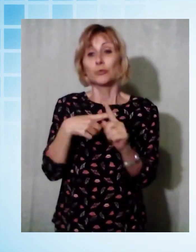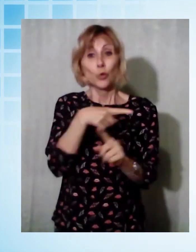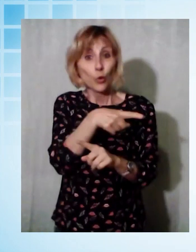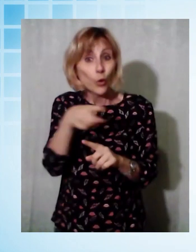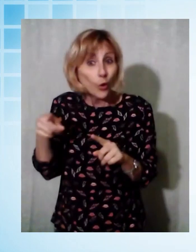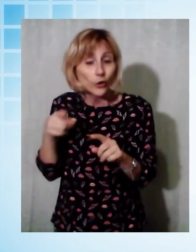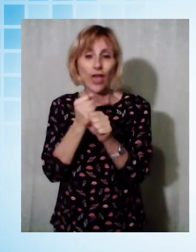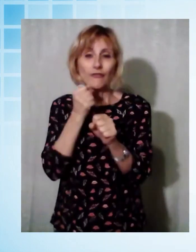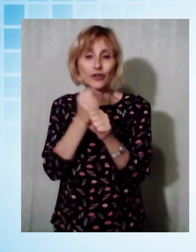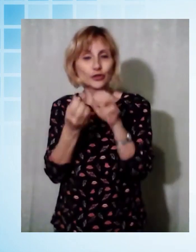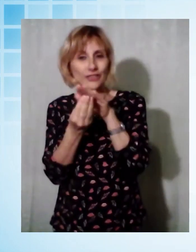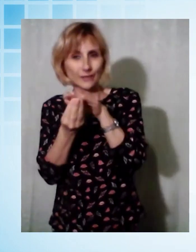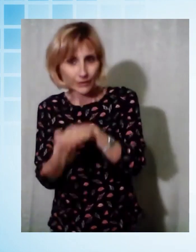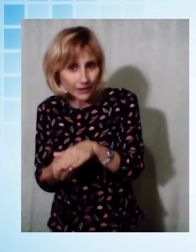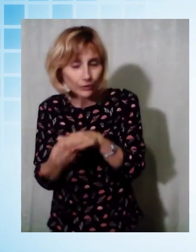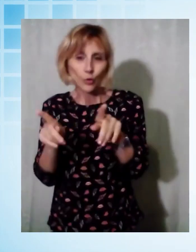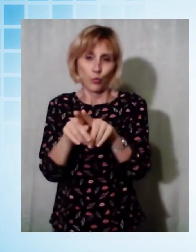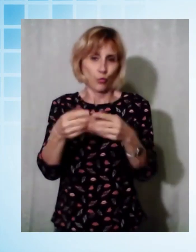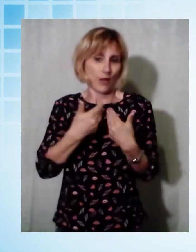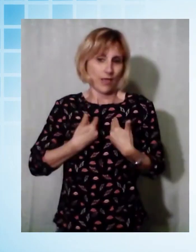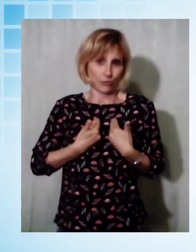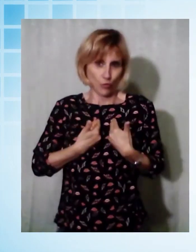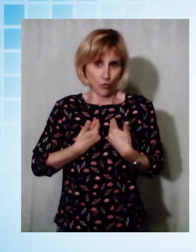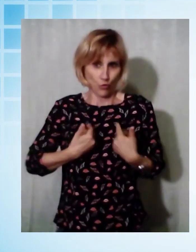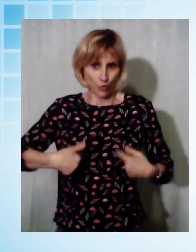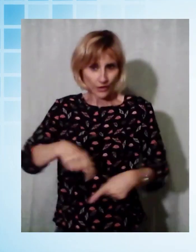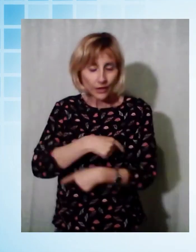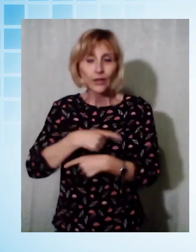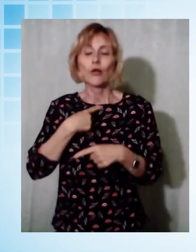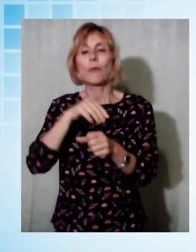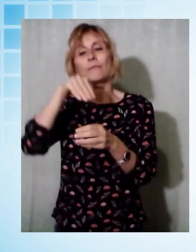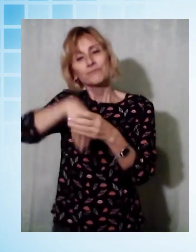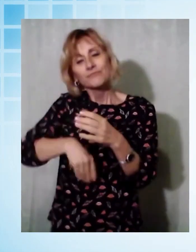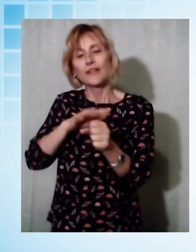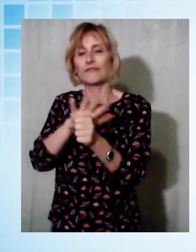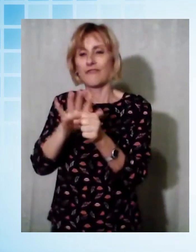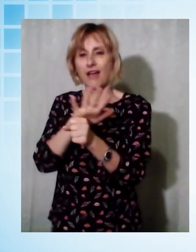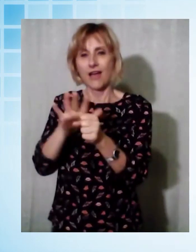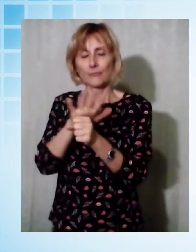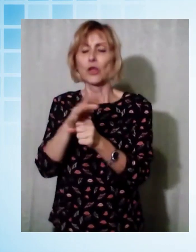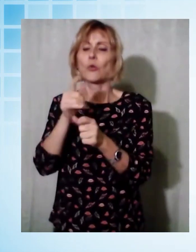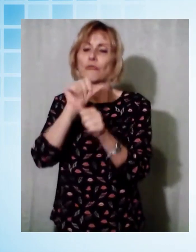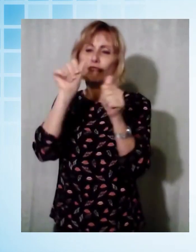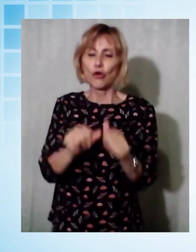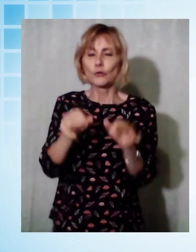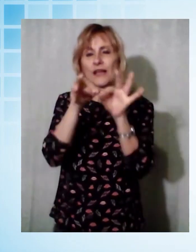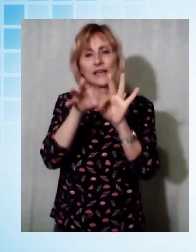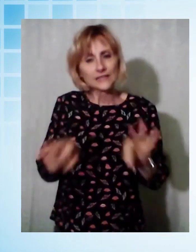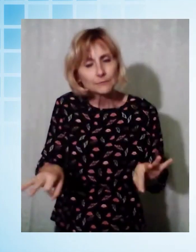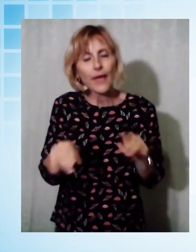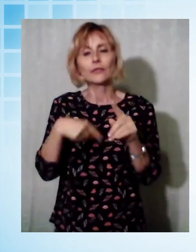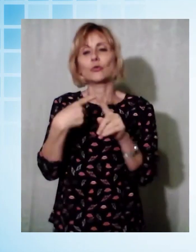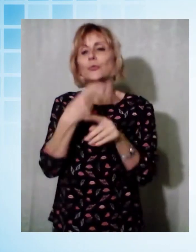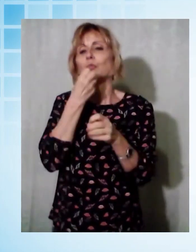supermercati, possono fare come noi, ovvero stare con le loro famiglie. È una questione di rispetto, una questione di buonsenso e mi